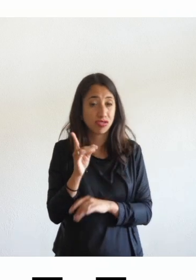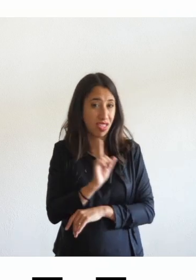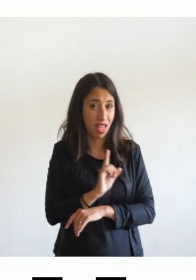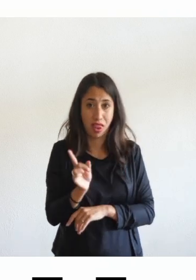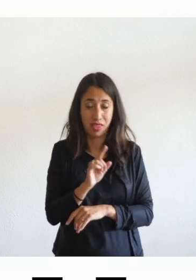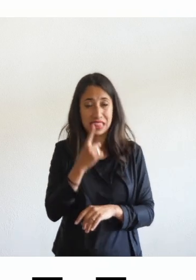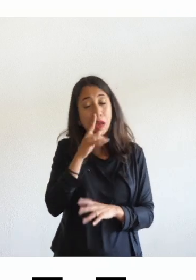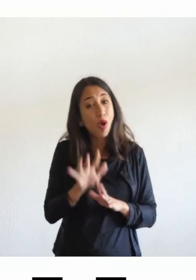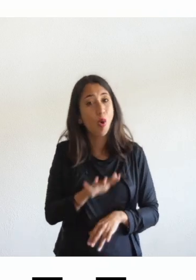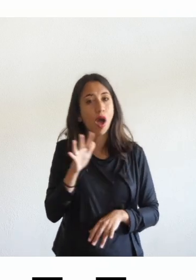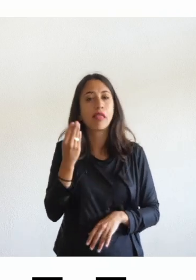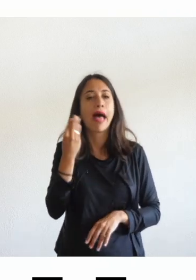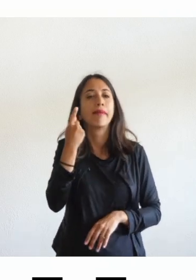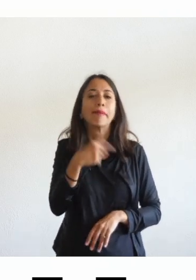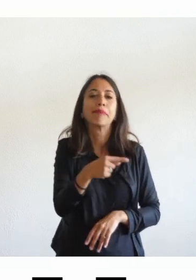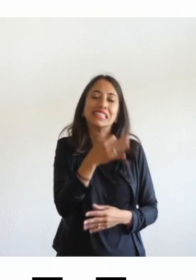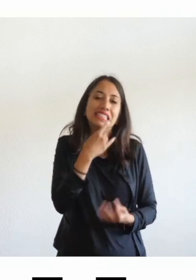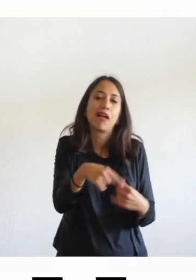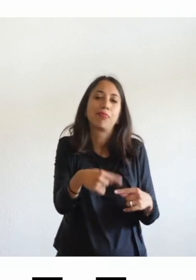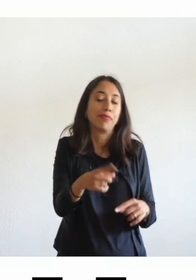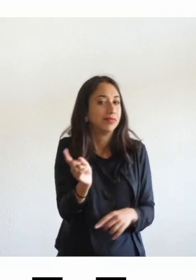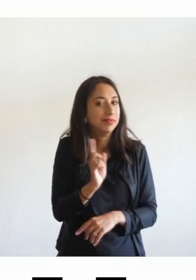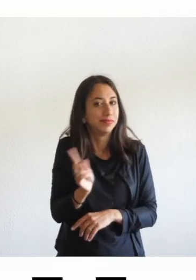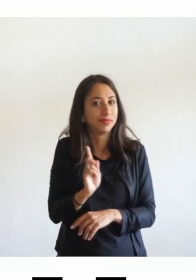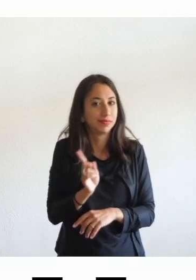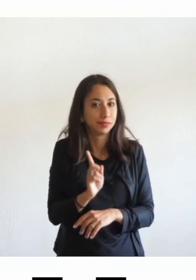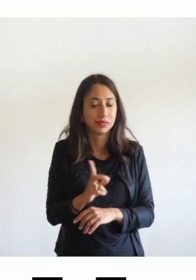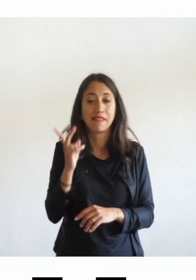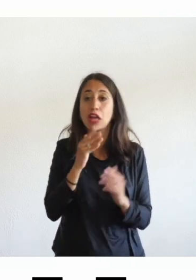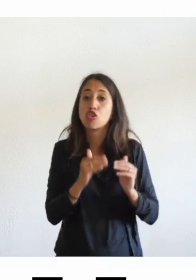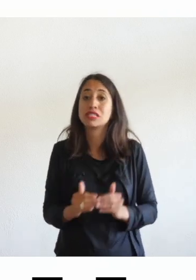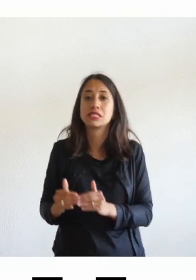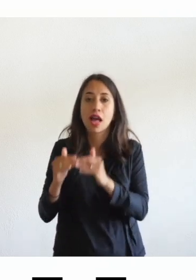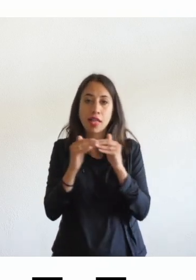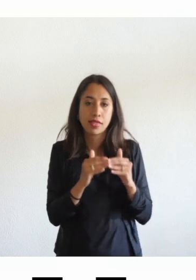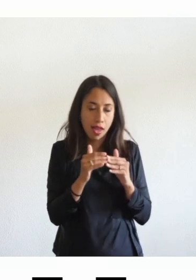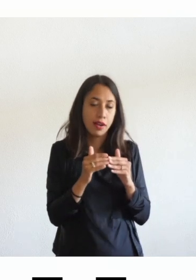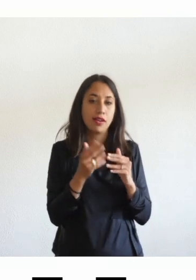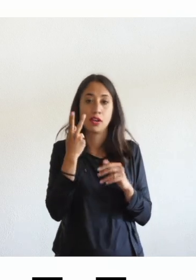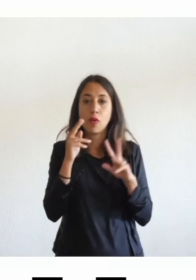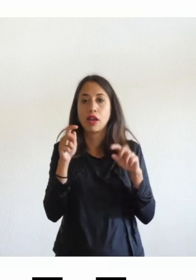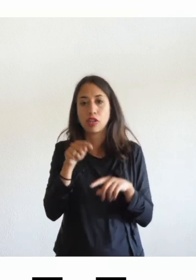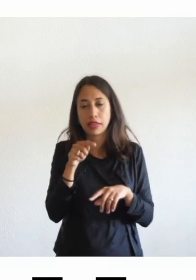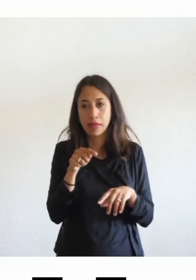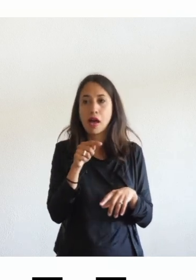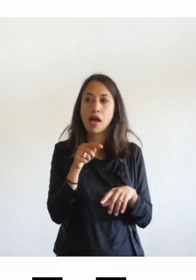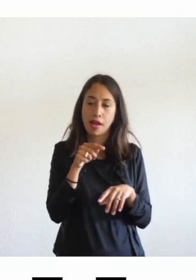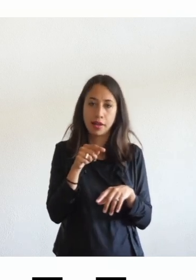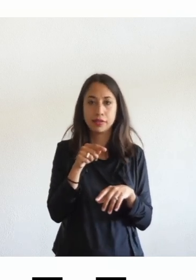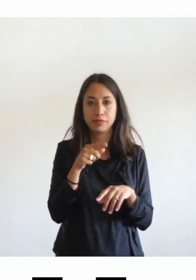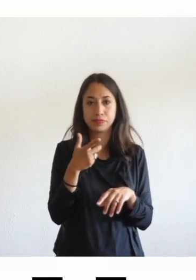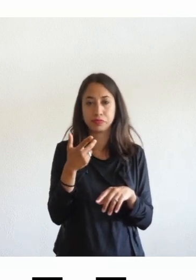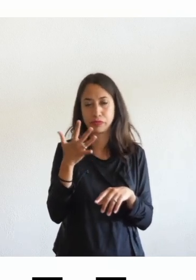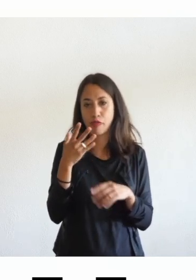chiaramente sappiamo che gli standard forse su questo forse c'è il nostro